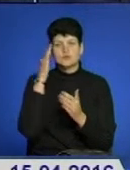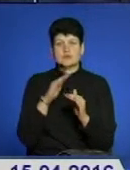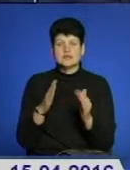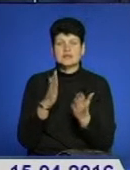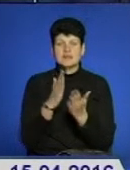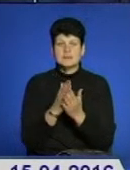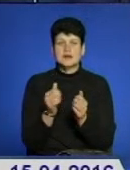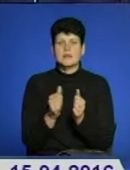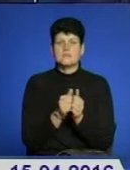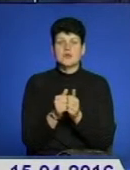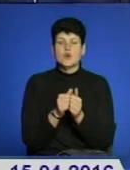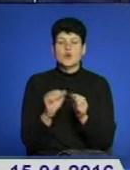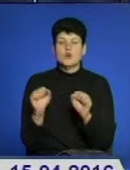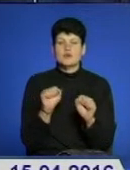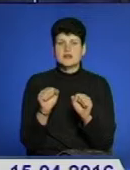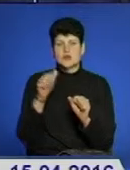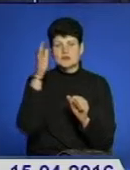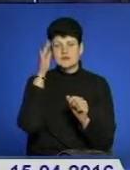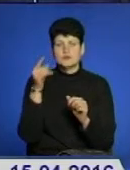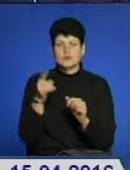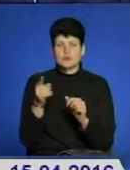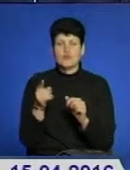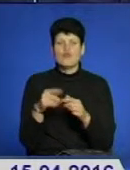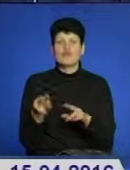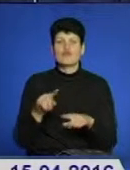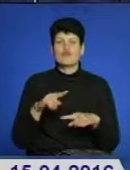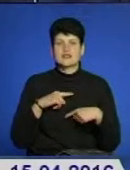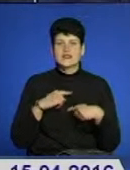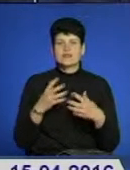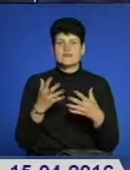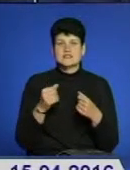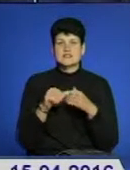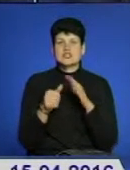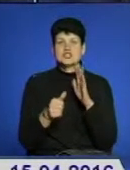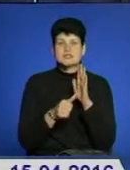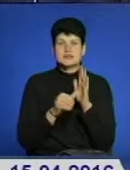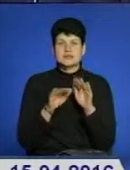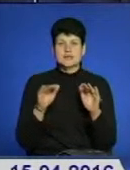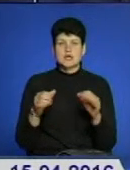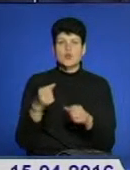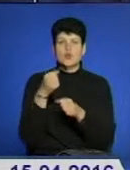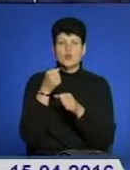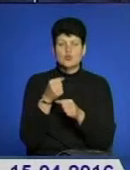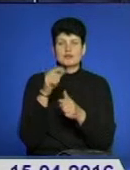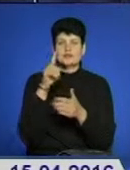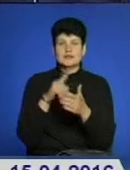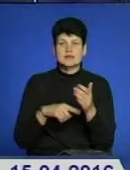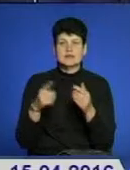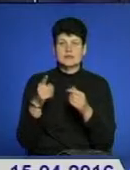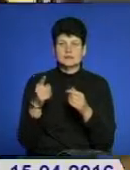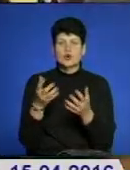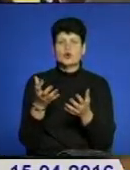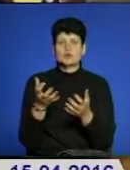управлінні освіти Тернополя. У фіналі «Джокерів» взяли участь 16 школярів. Кубок «Надія Тернополя» отримала Вікторія